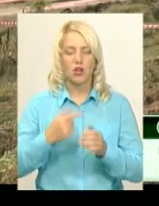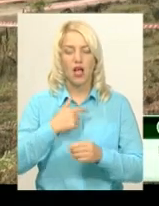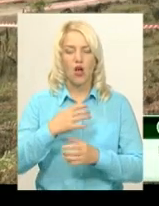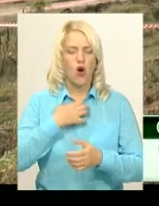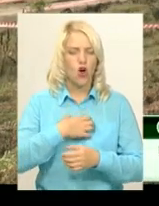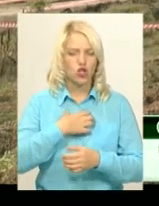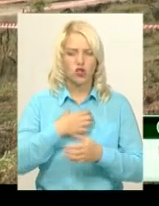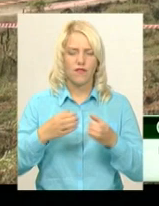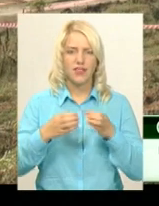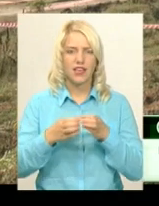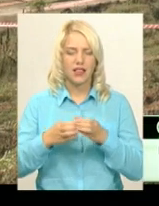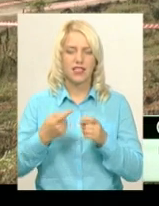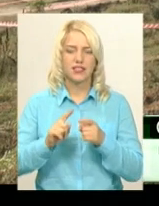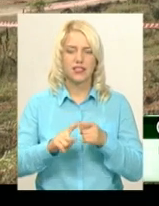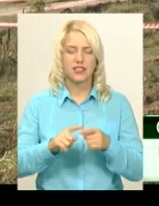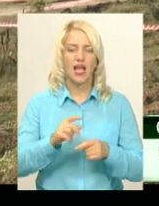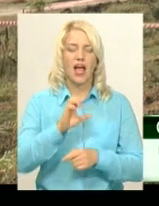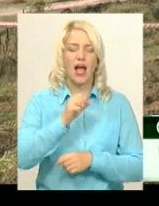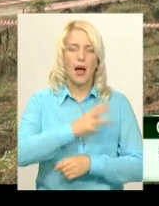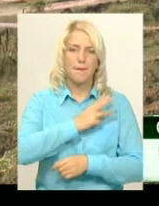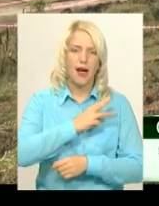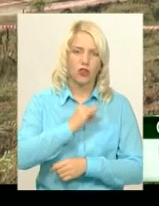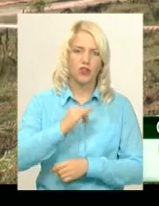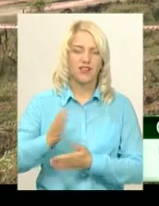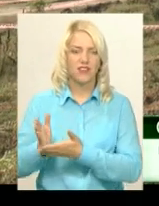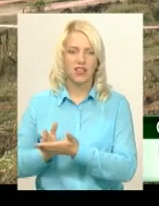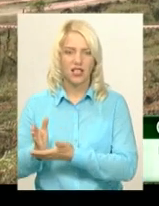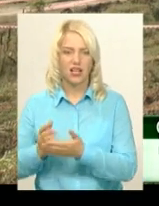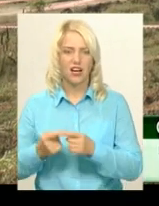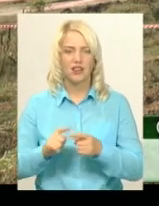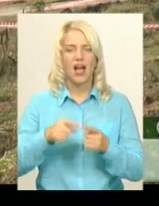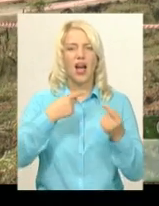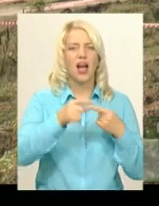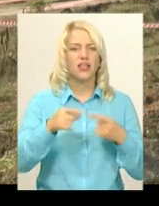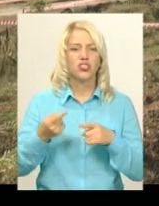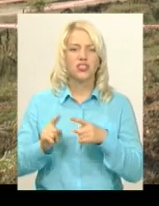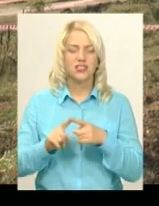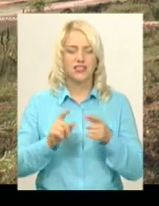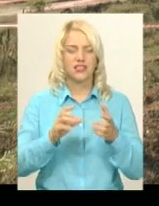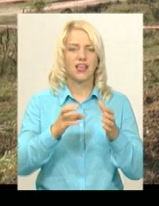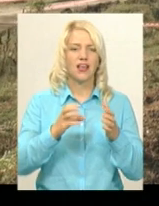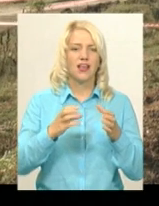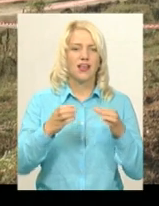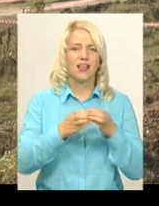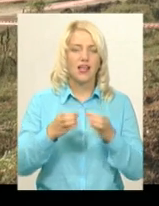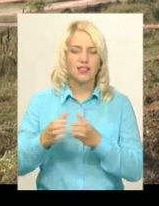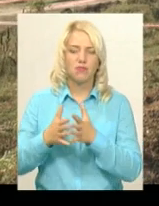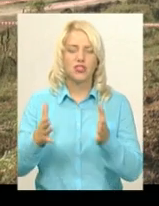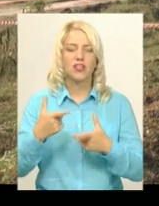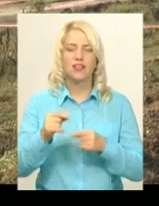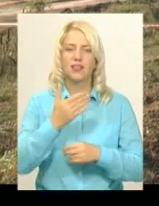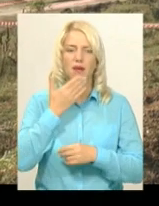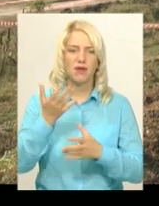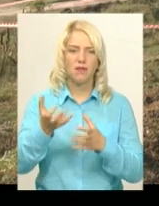Решта класи – оупен, квадроцикли, 85-65 – це вже класи побічні, які не приймають участі, скажімо,